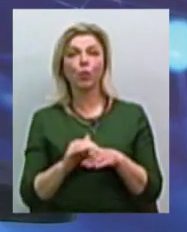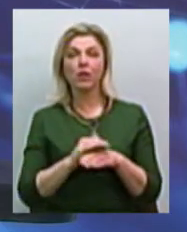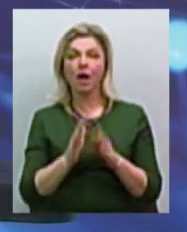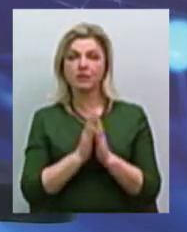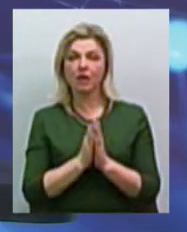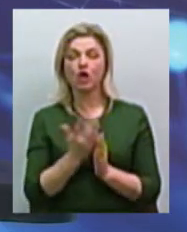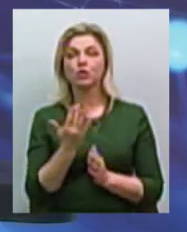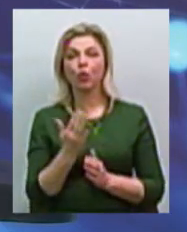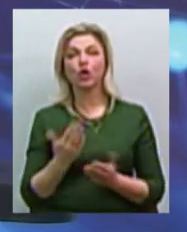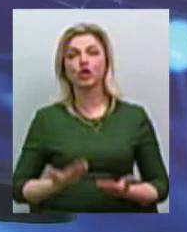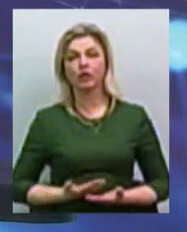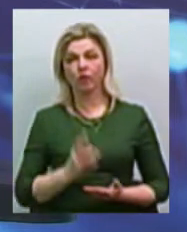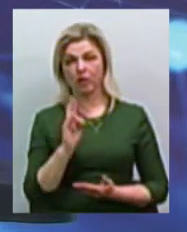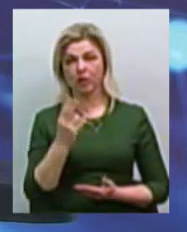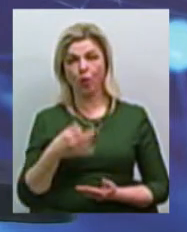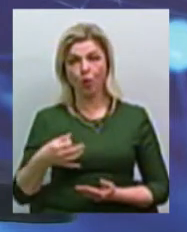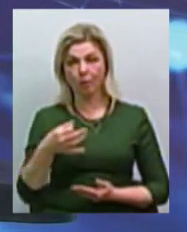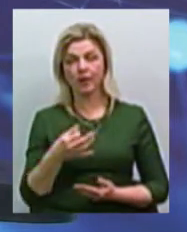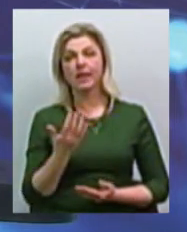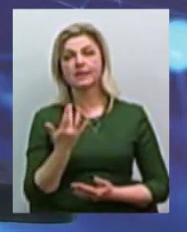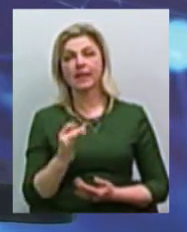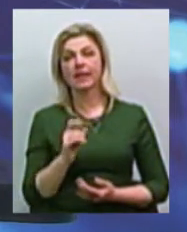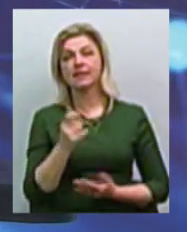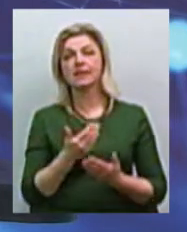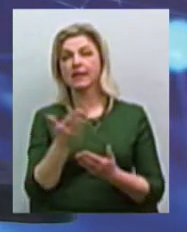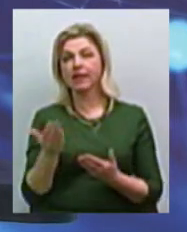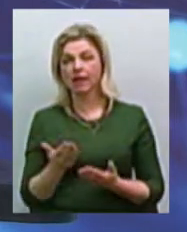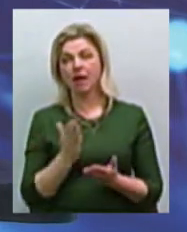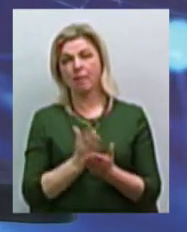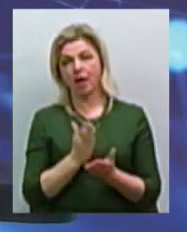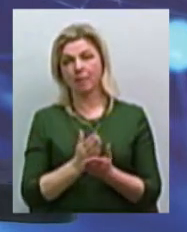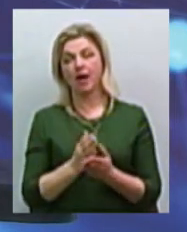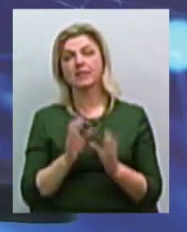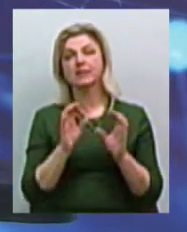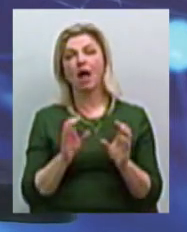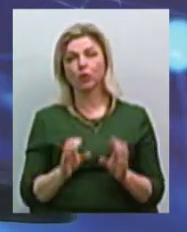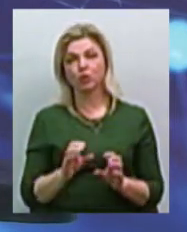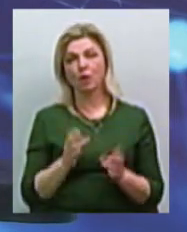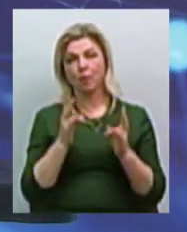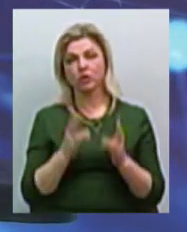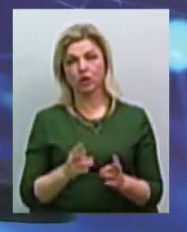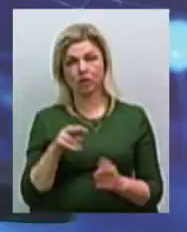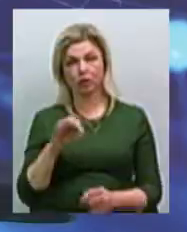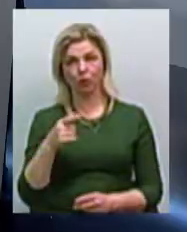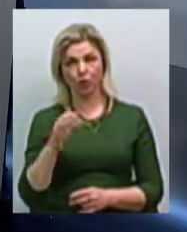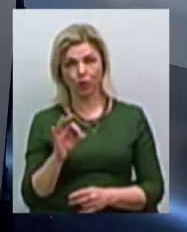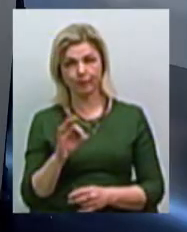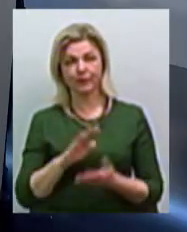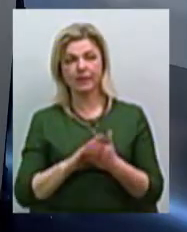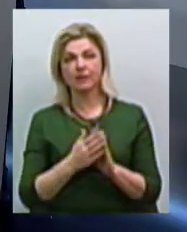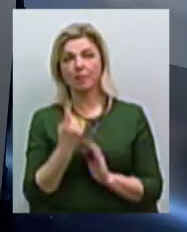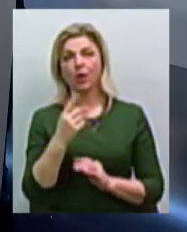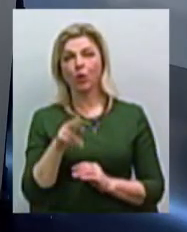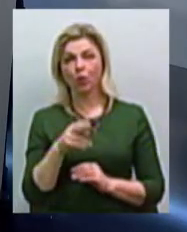скільки з них живуть в Миколаївській області та скільки з них мають статус постраждалого? Станом на 1 грудня в